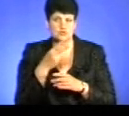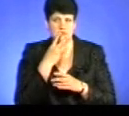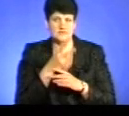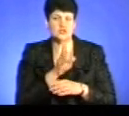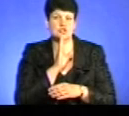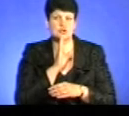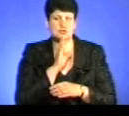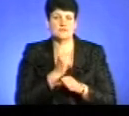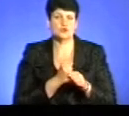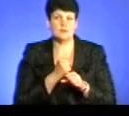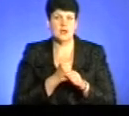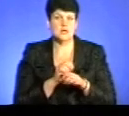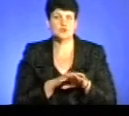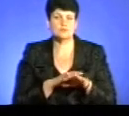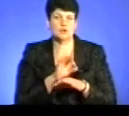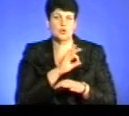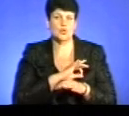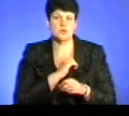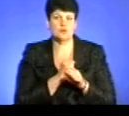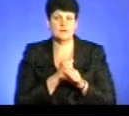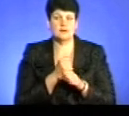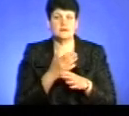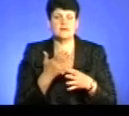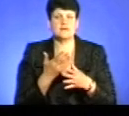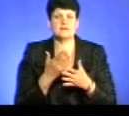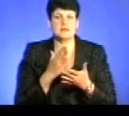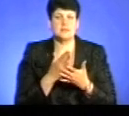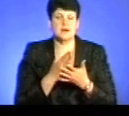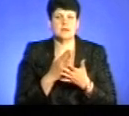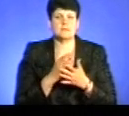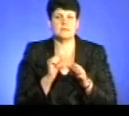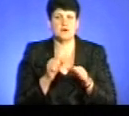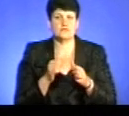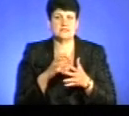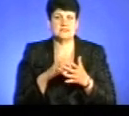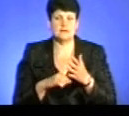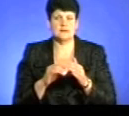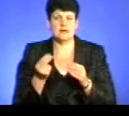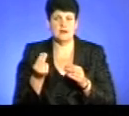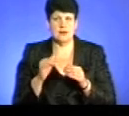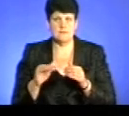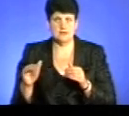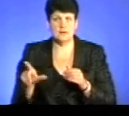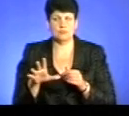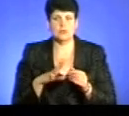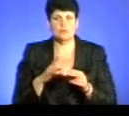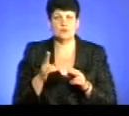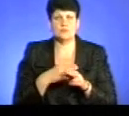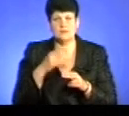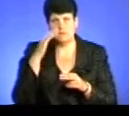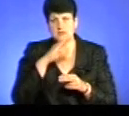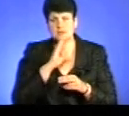жіночка, яка відробляє зараз у спільно-корисні роботи, вона не має права на стягнути аліментів з дітей. Оскільки, якщо я правильно зрозумів, її були позбавлені батьківських прав.